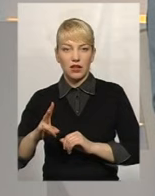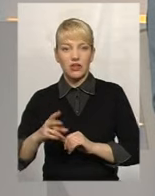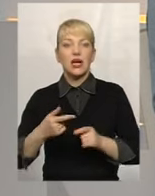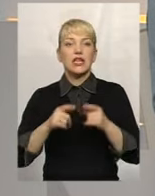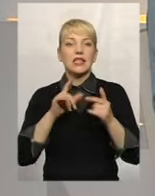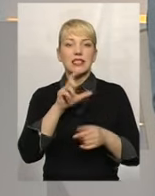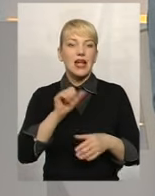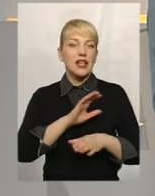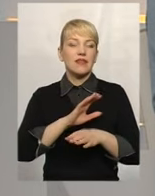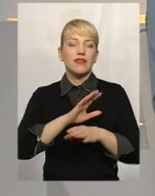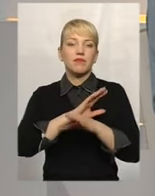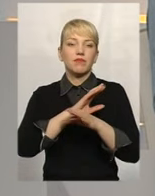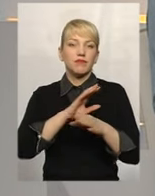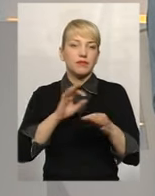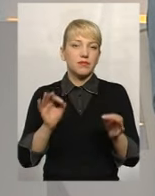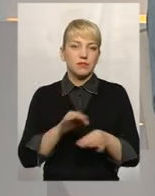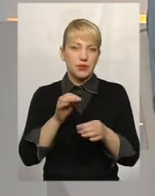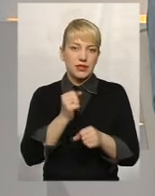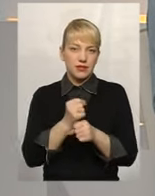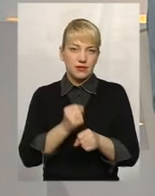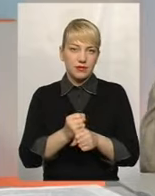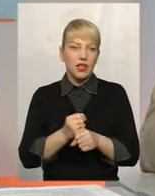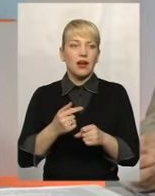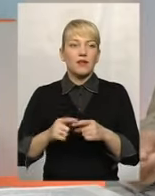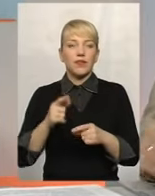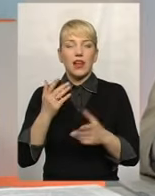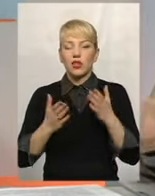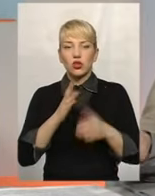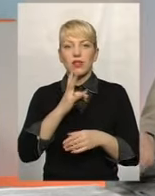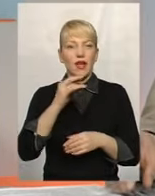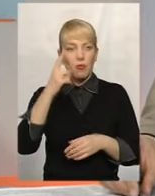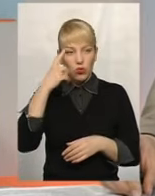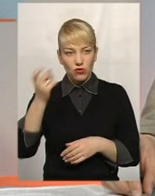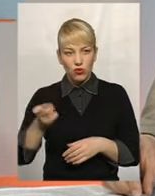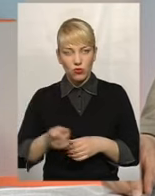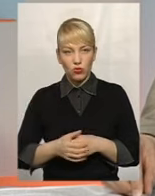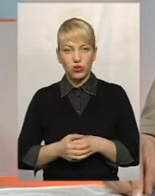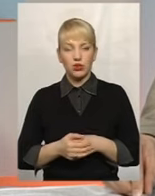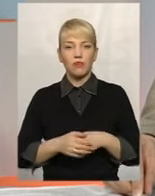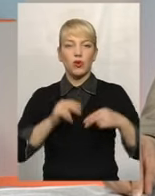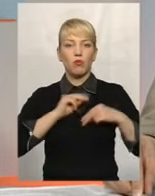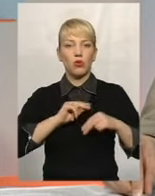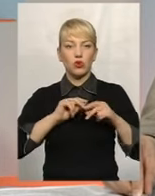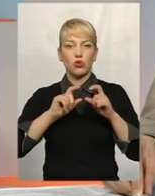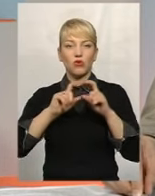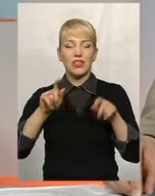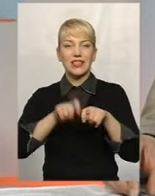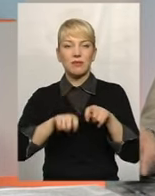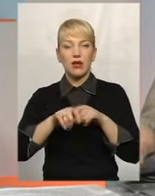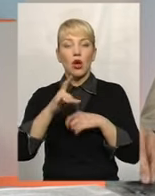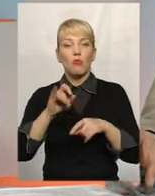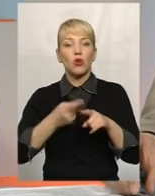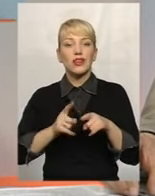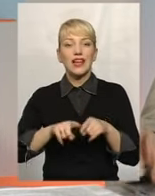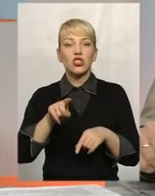За невжиття абсолютно будь-яких заходів по припису, навіть якщо не проінформують посадову особу, нашу інспектора, про те, що